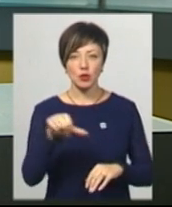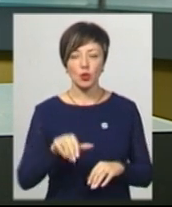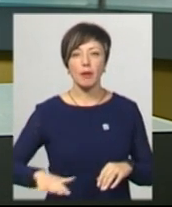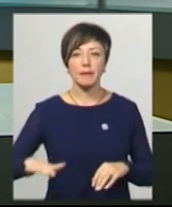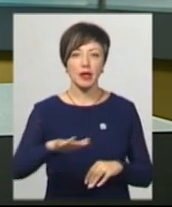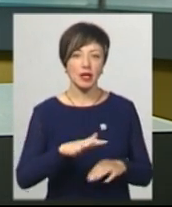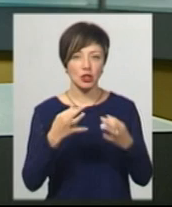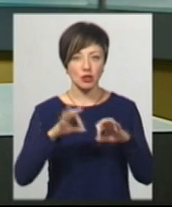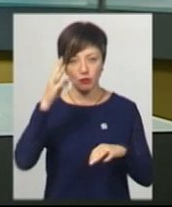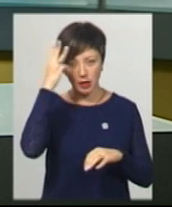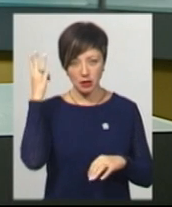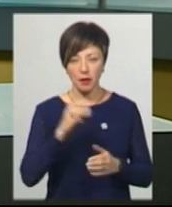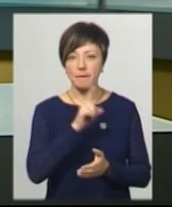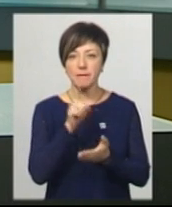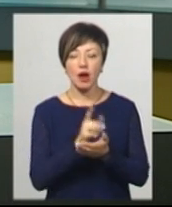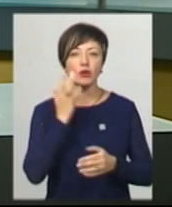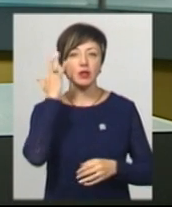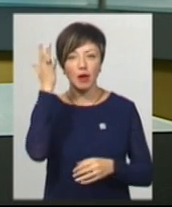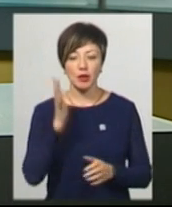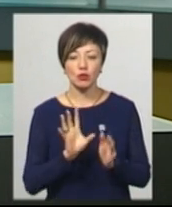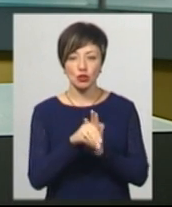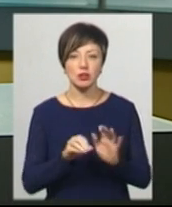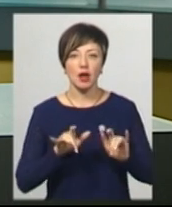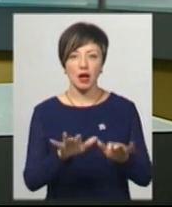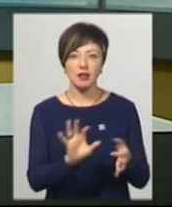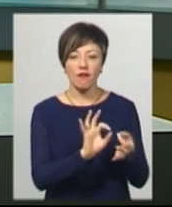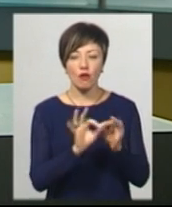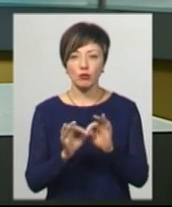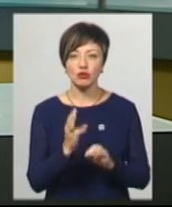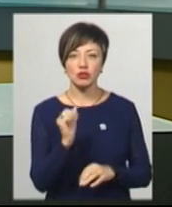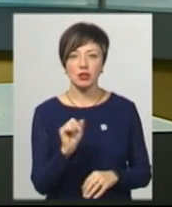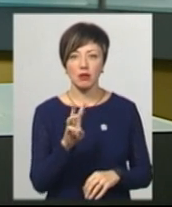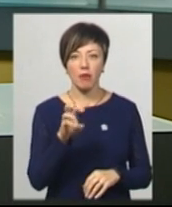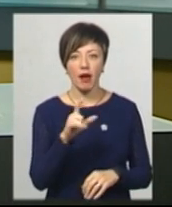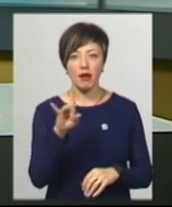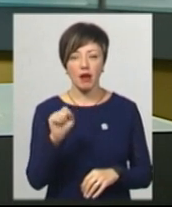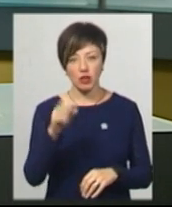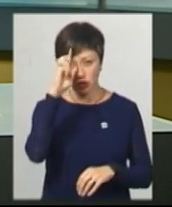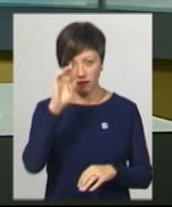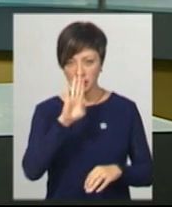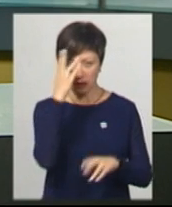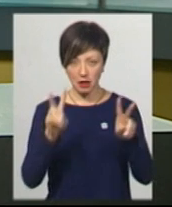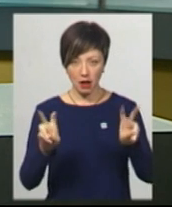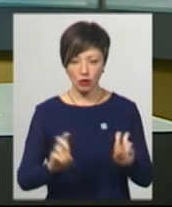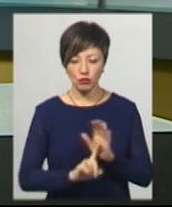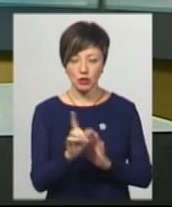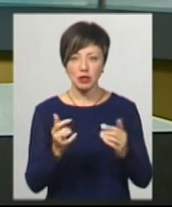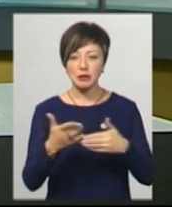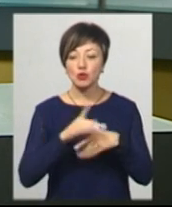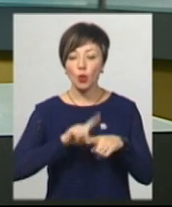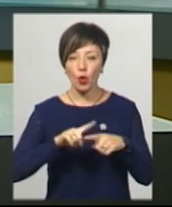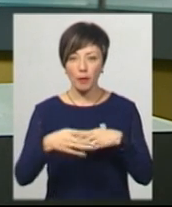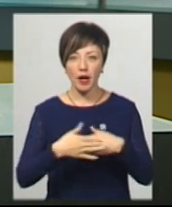Незалежності в Хмельницькому, мають намір долучитись до акції «Формула Штейнмаєра – державна зрада», яка розпочнеться у ці хвилини біля